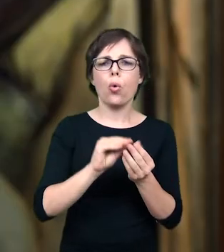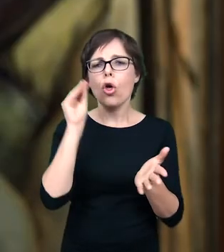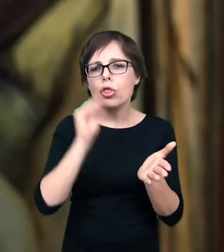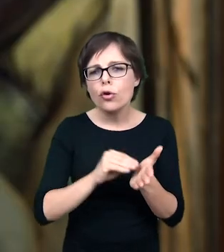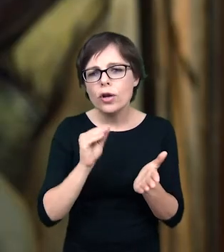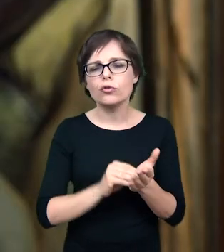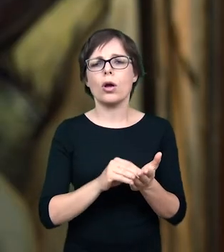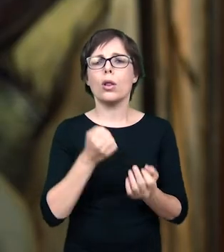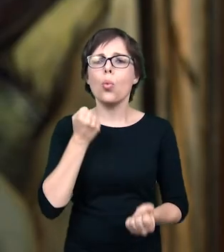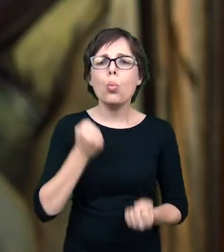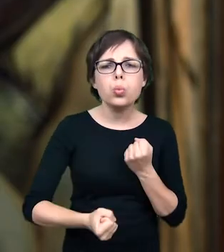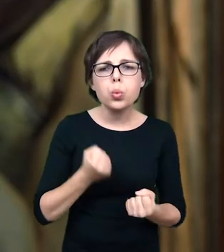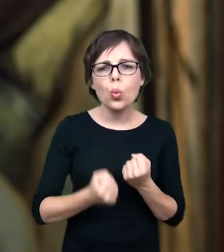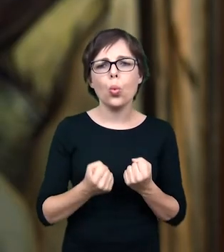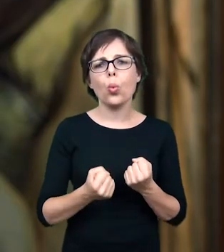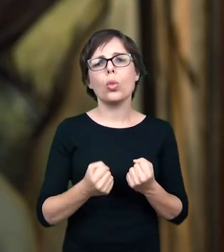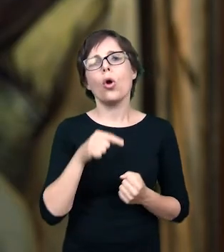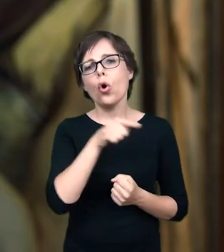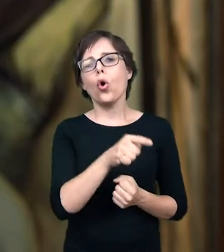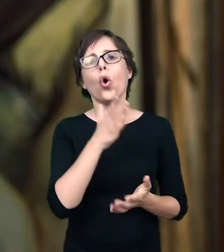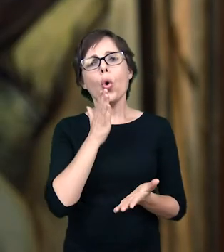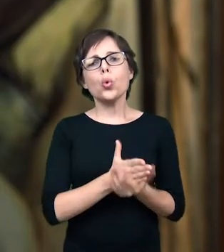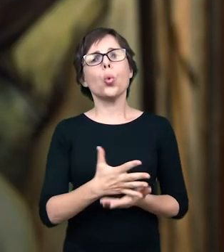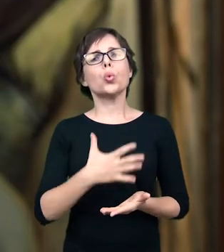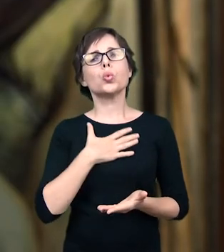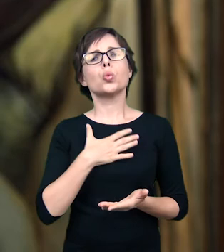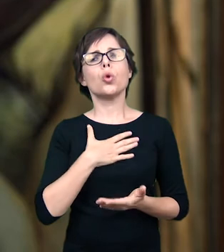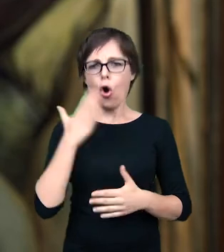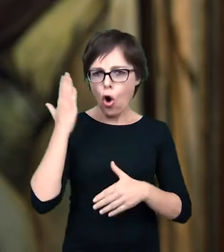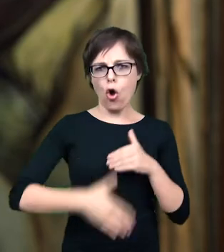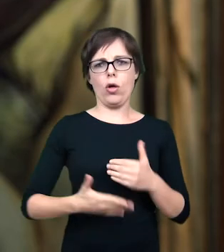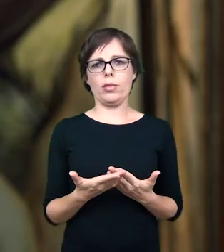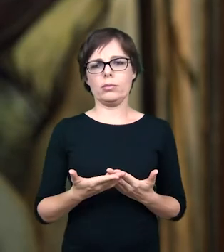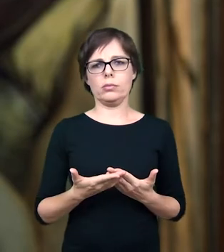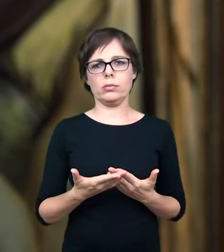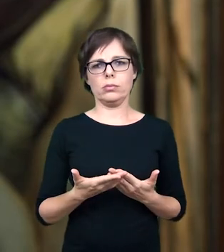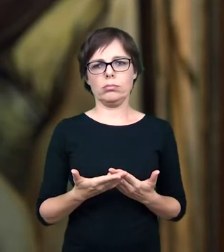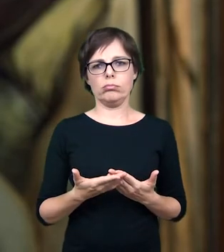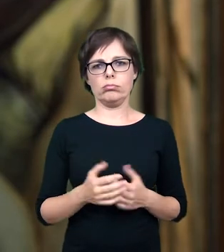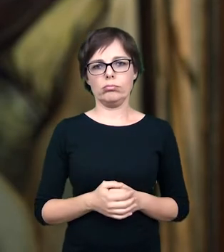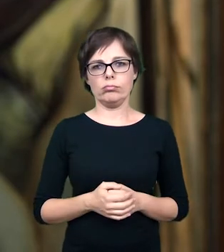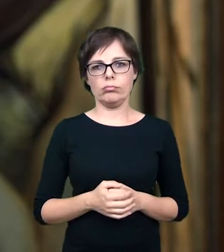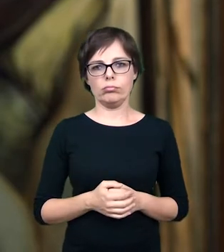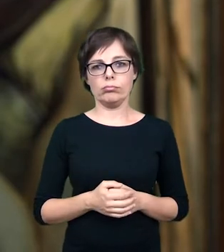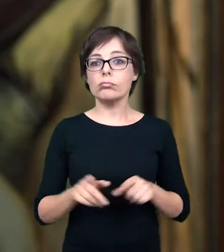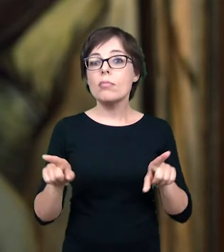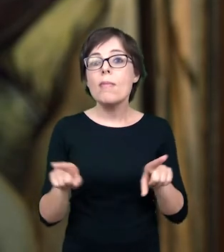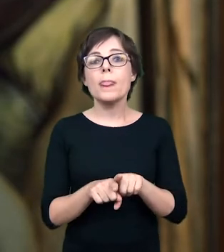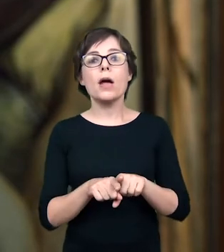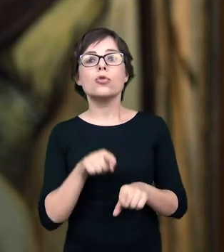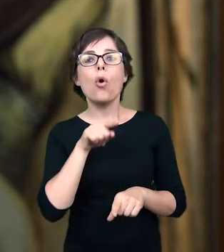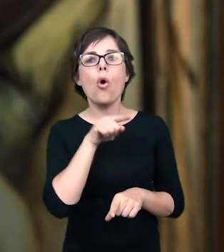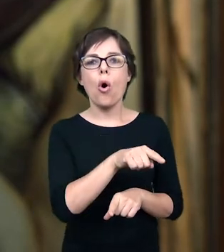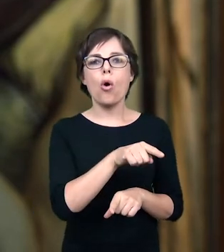było jakimś trudem wielkim, on już tutaj po prostu kończy te swoje. Jednocześnie, że on